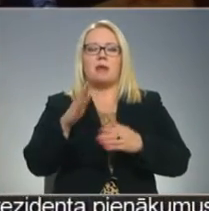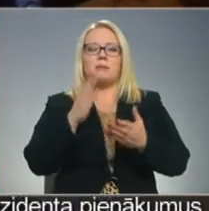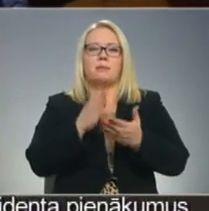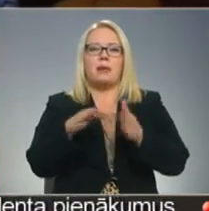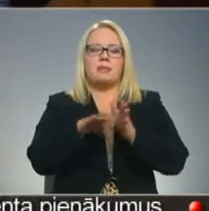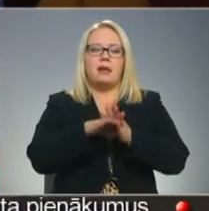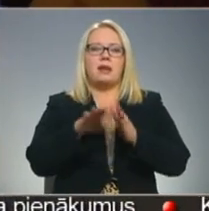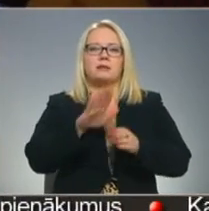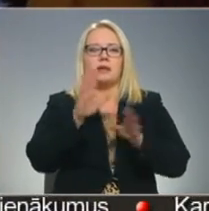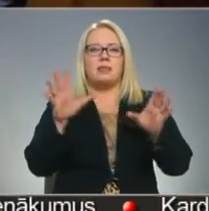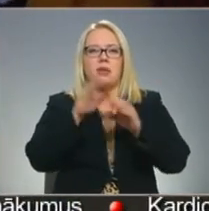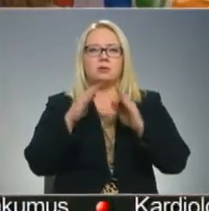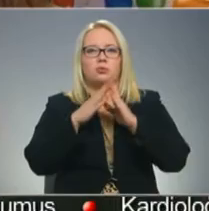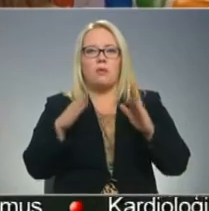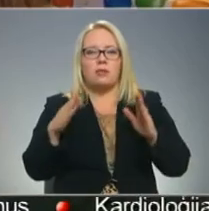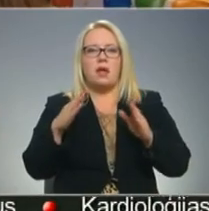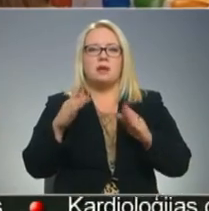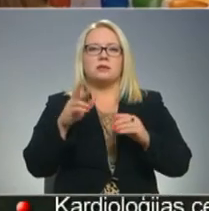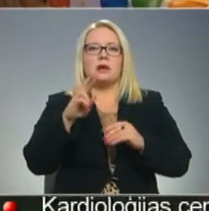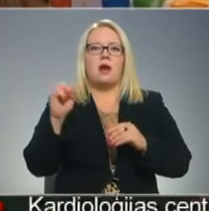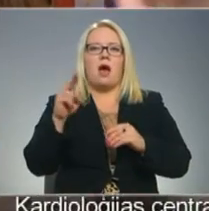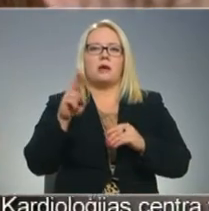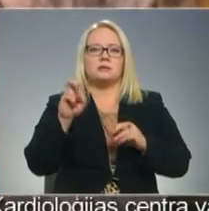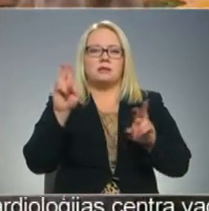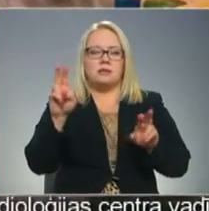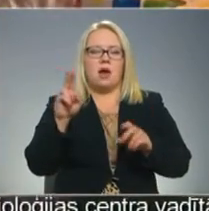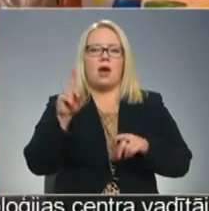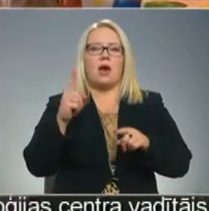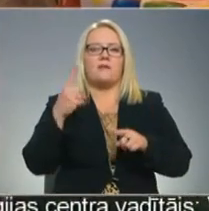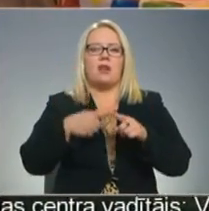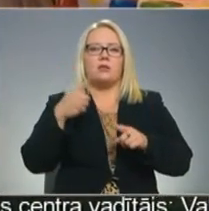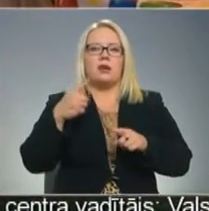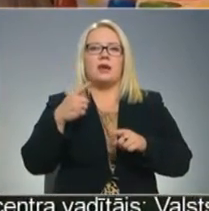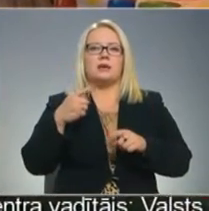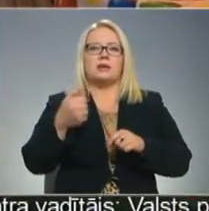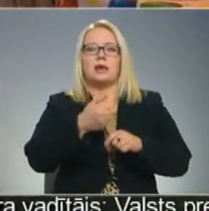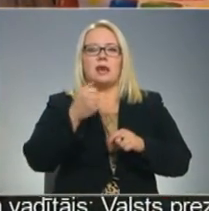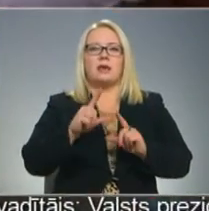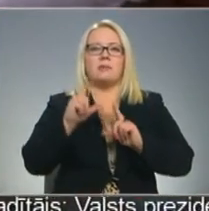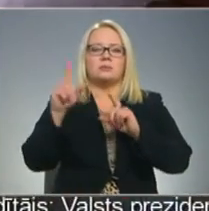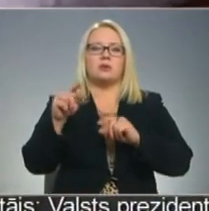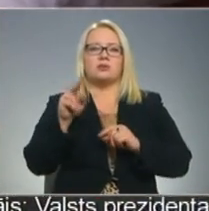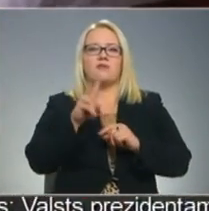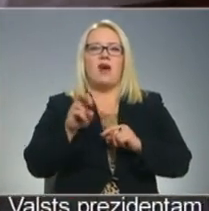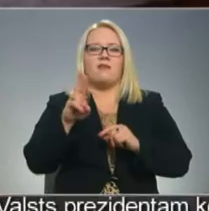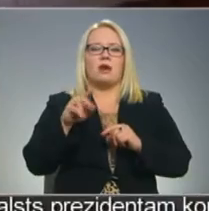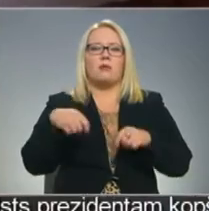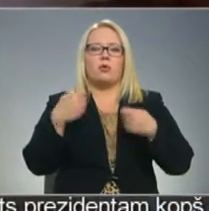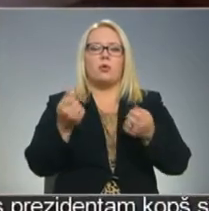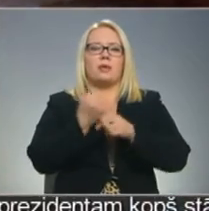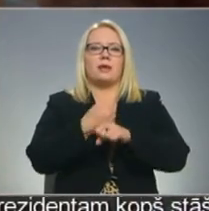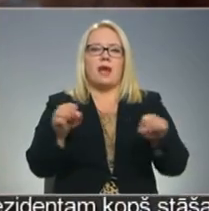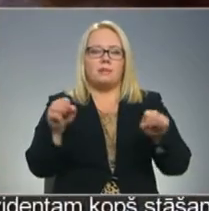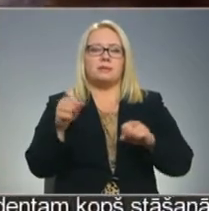nometnēs rehabilitācijas centrā rāzna. Reizi gadā mēs jātiekam uz vaivariem, bet tas ir divas nedēļas, ko sniegt tā rehabilitācija.